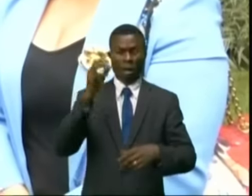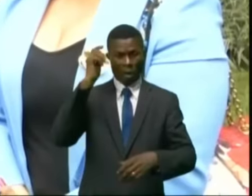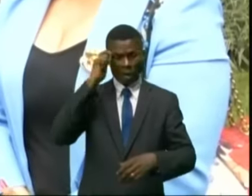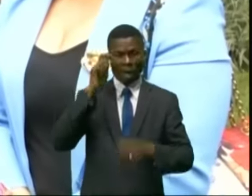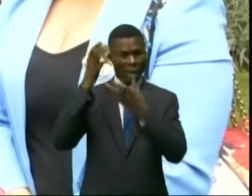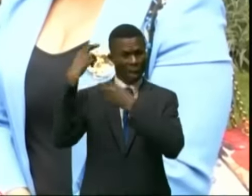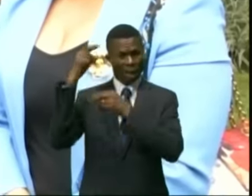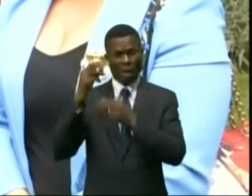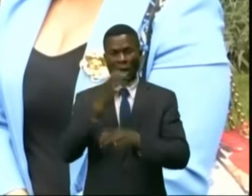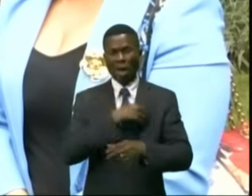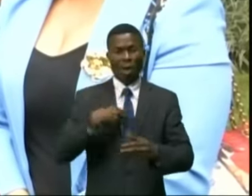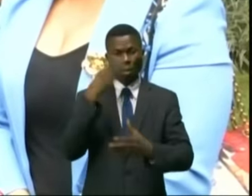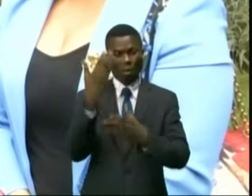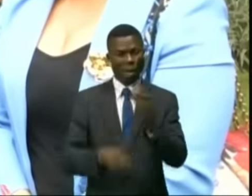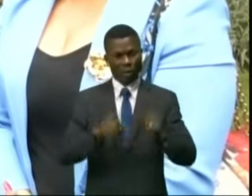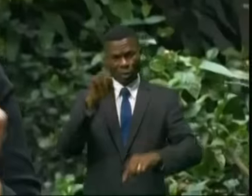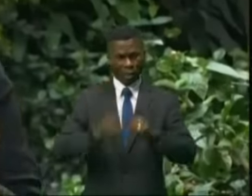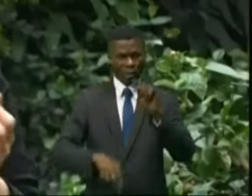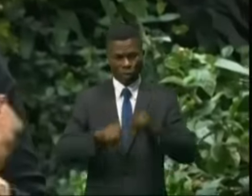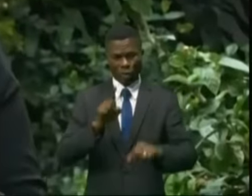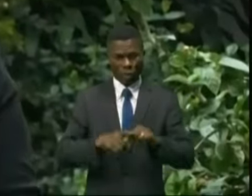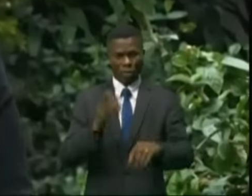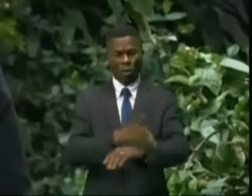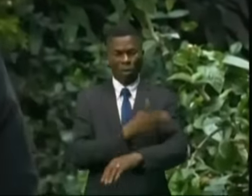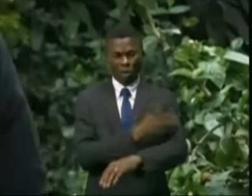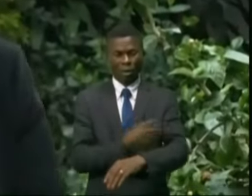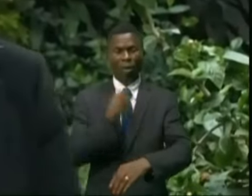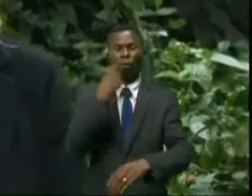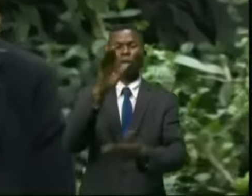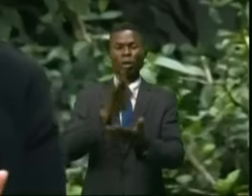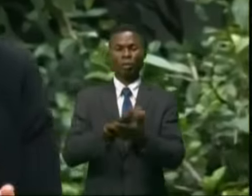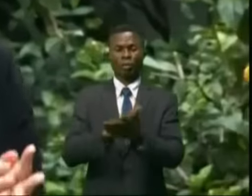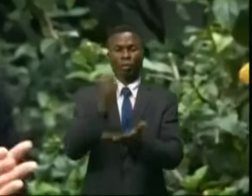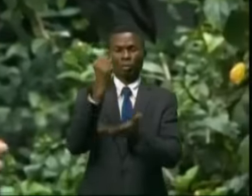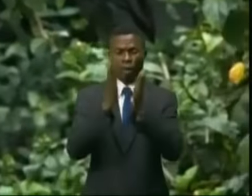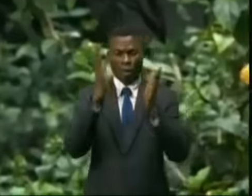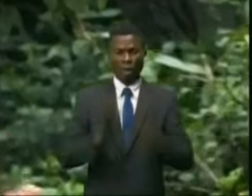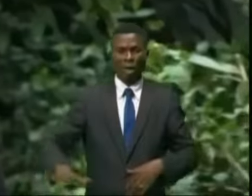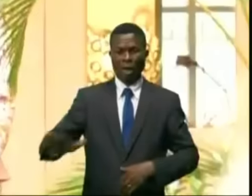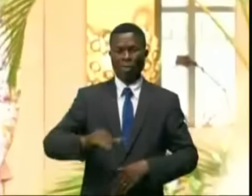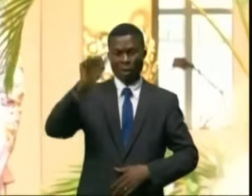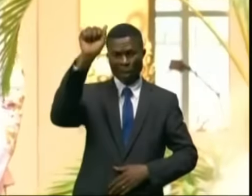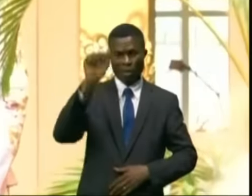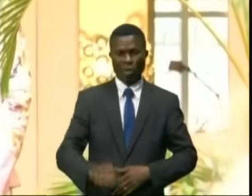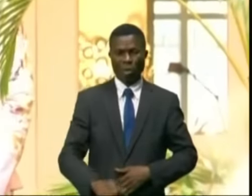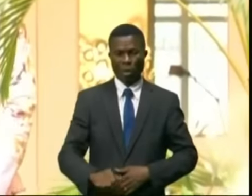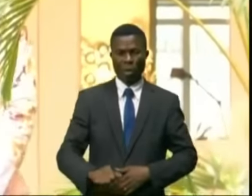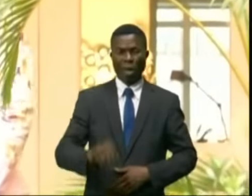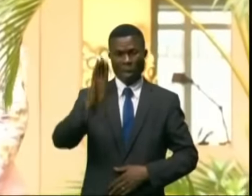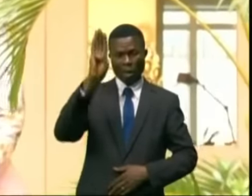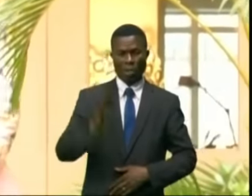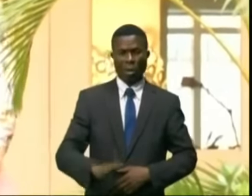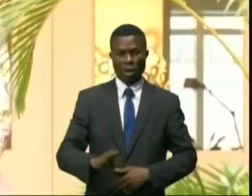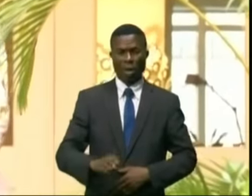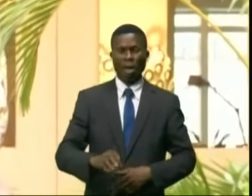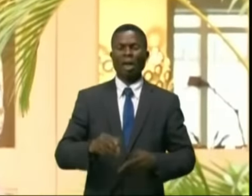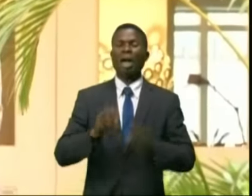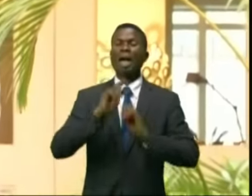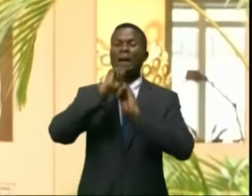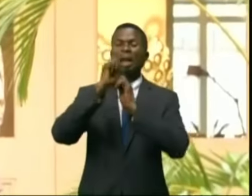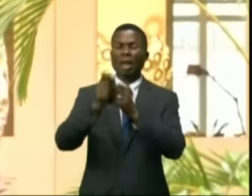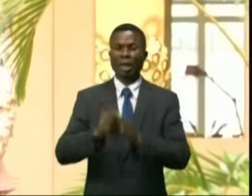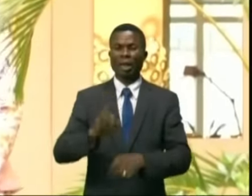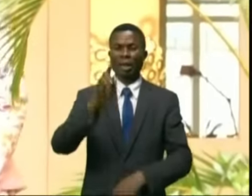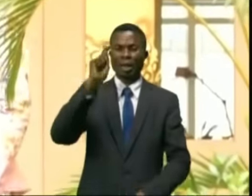Rien sans la femme et tant d'autres. Tout en remerciant l'ambassadeur des Pays-Bas pour le prix Tulip, Julienne